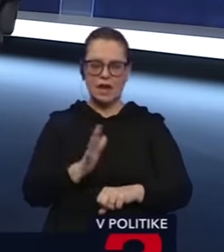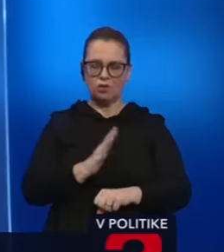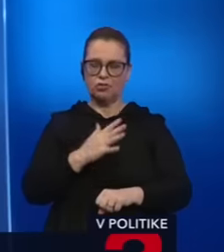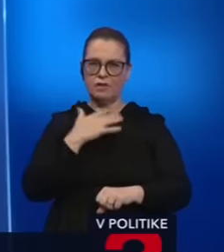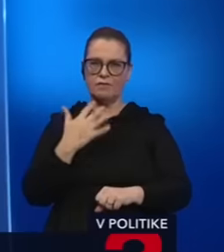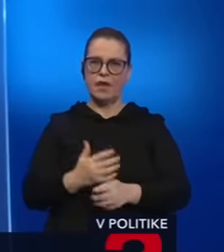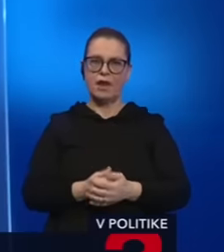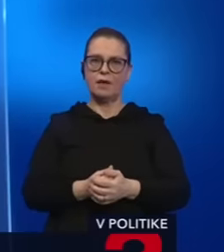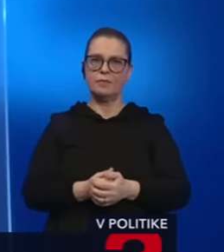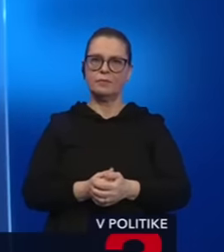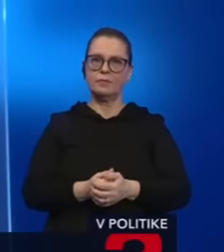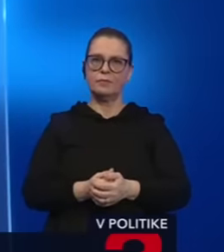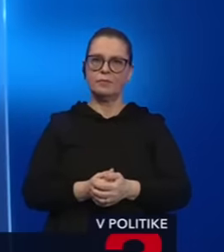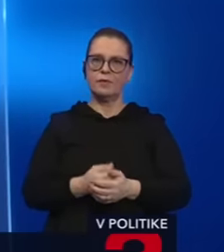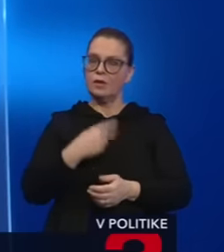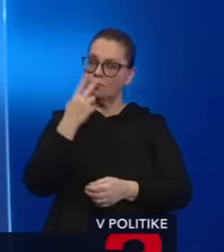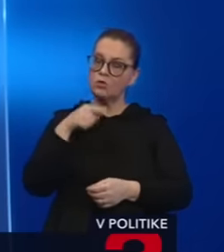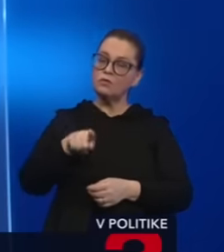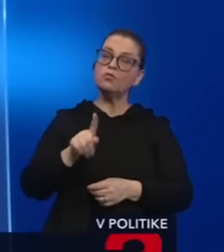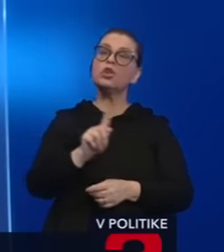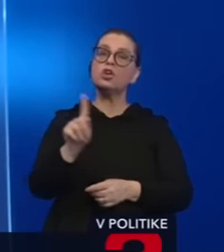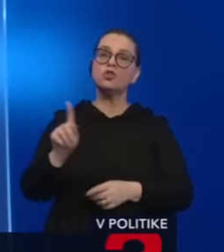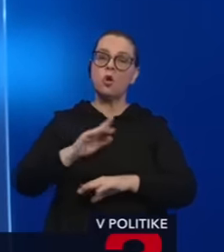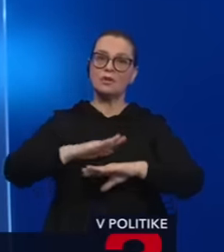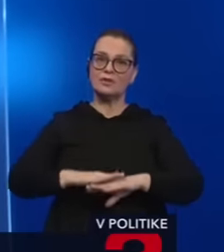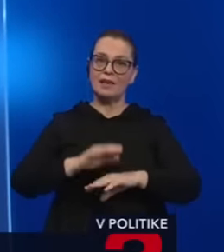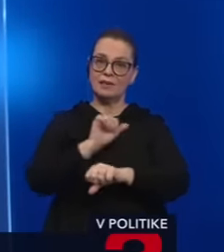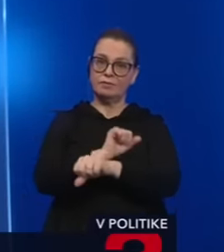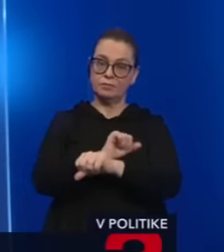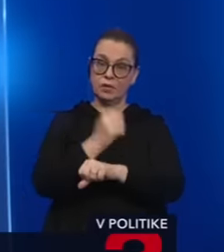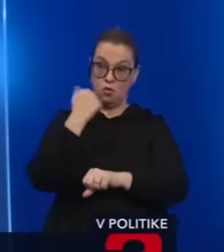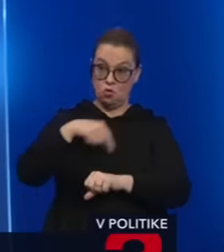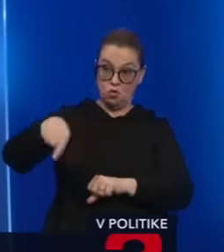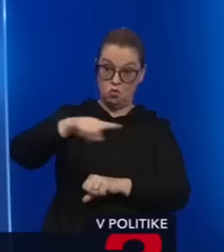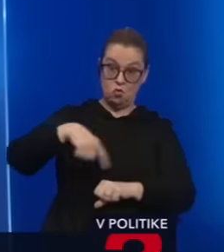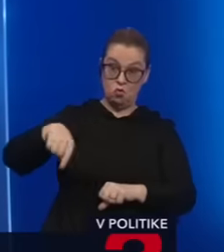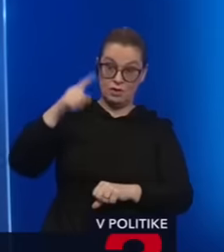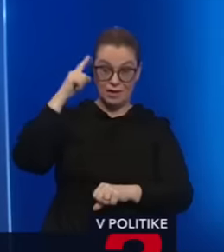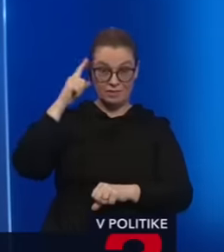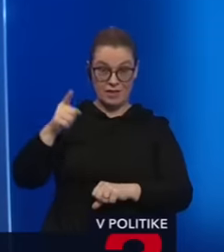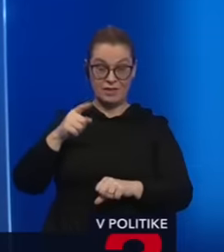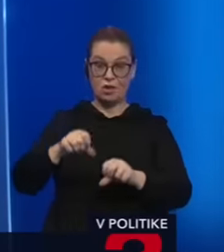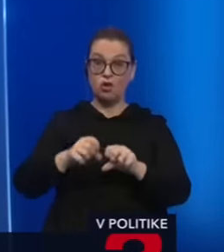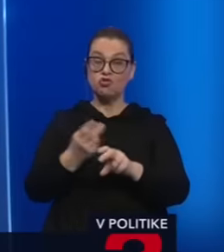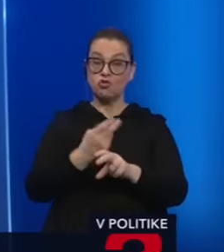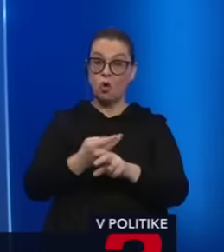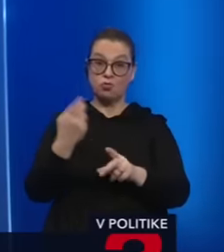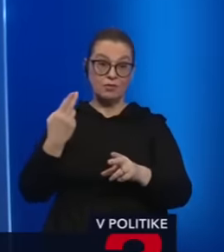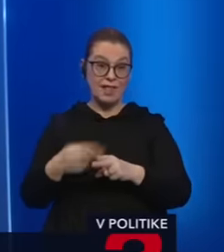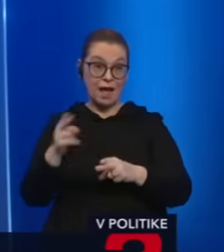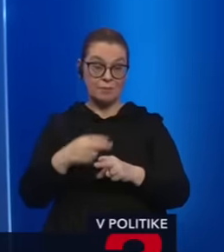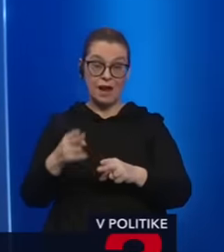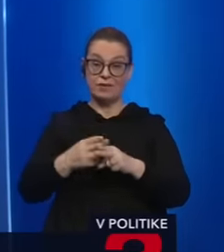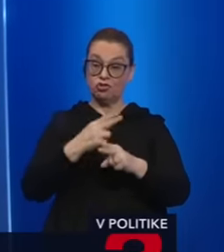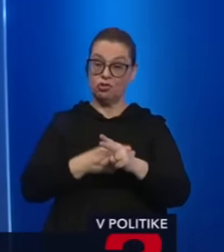Pretože ak, my sa musíme pozrieť, v tých väznicách sedia. Ak tam sedia ľudia, ktorí vedeli tú škodu napraviť, ktorí ju vedeli štátu